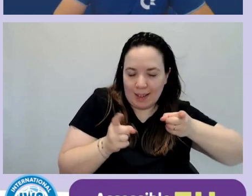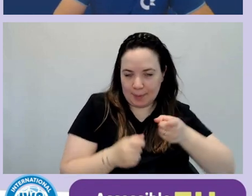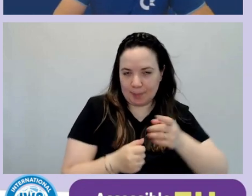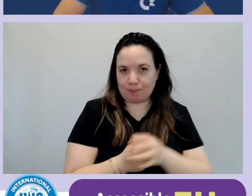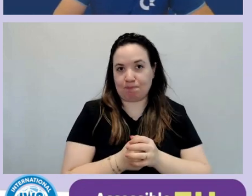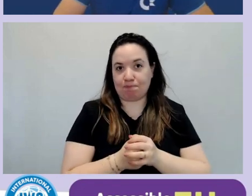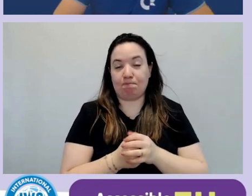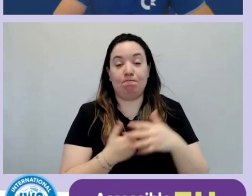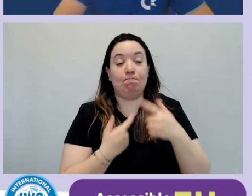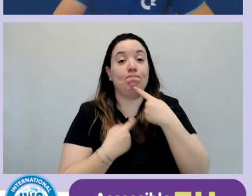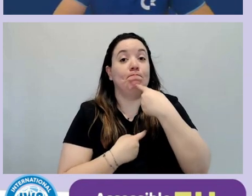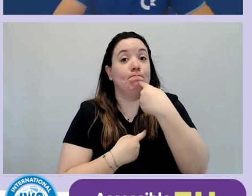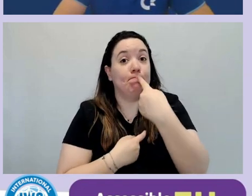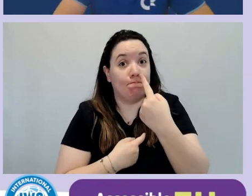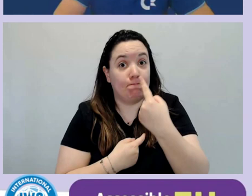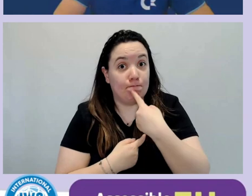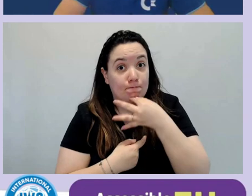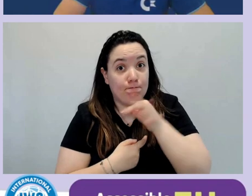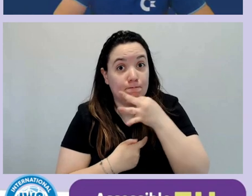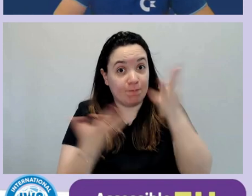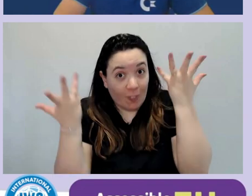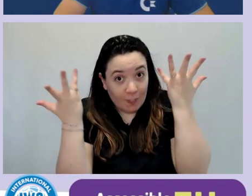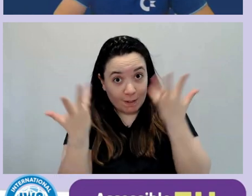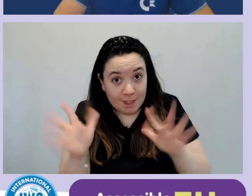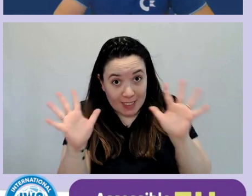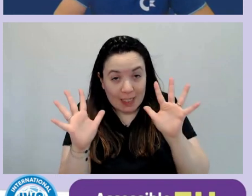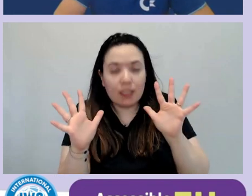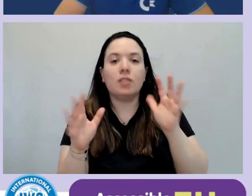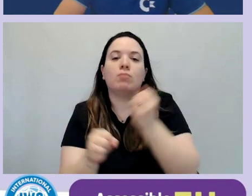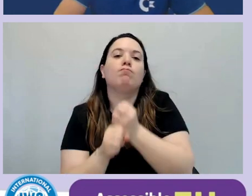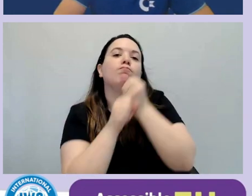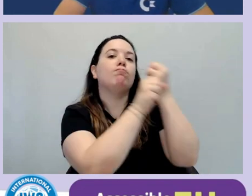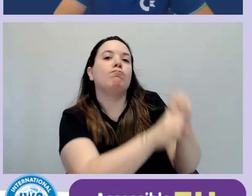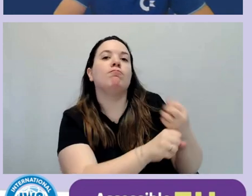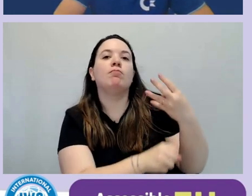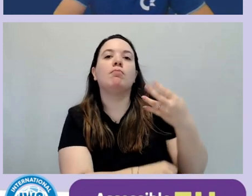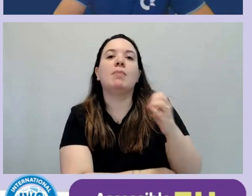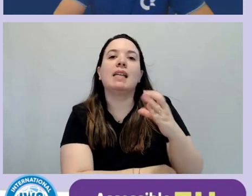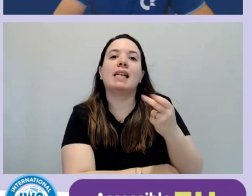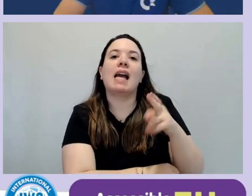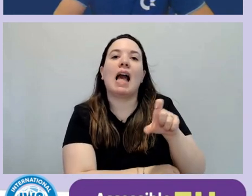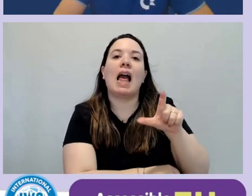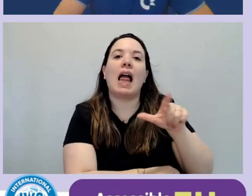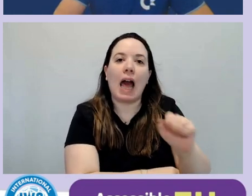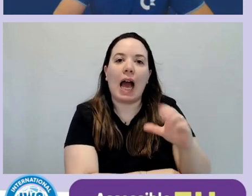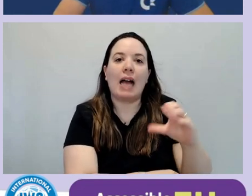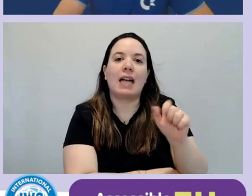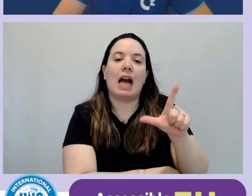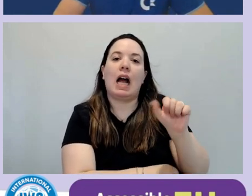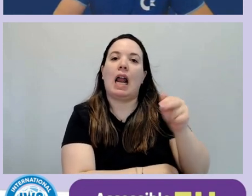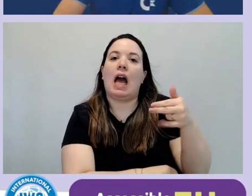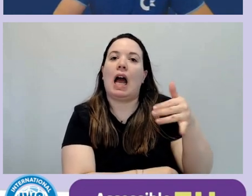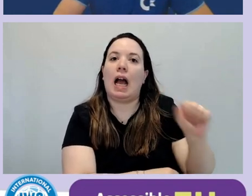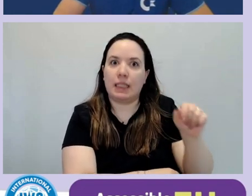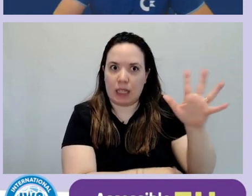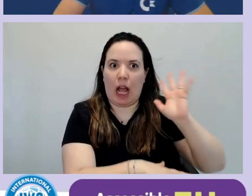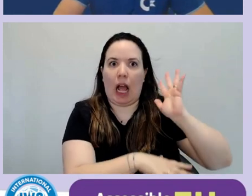dopo di me passerò la parola a Michela Cananna, che è una web accessibility expert, che vi